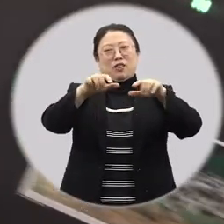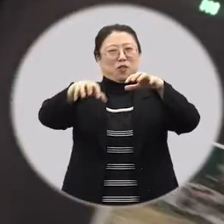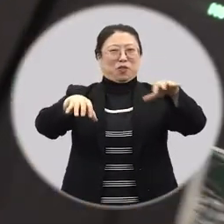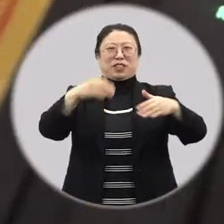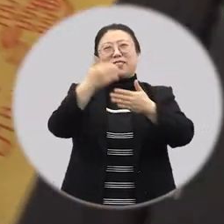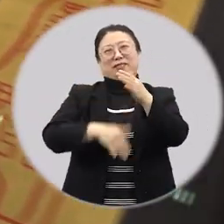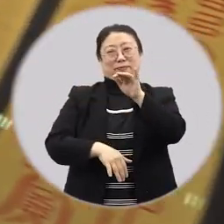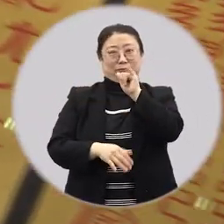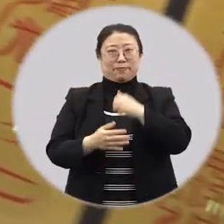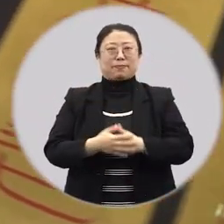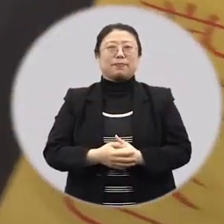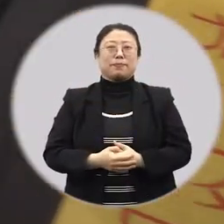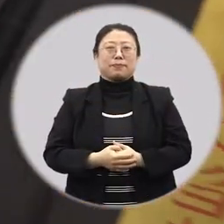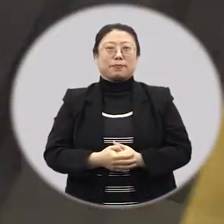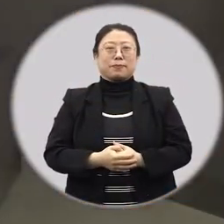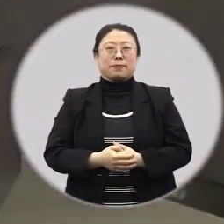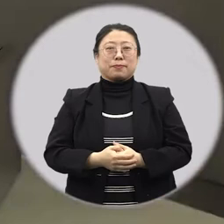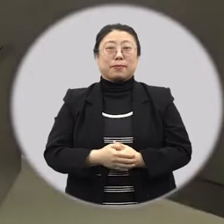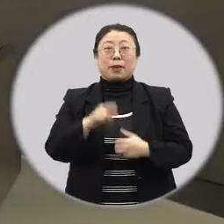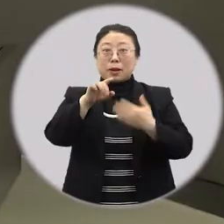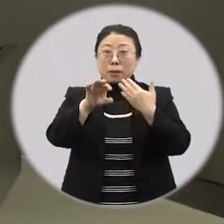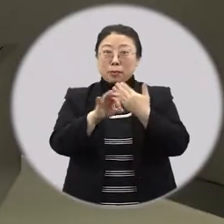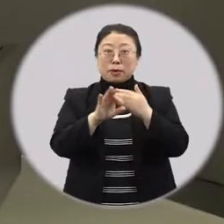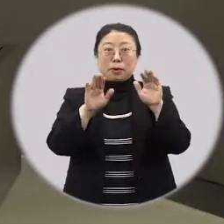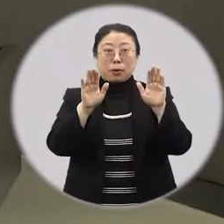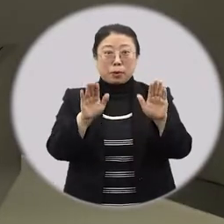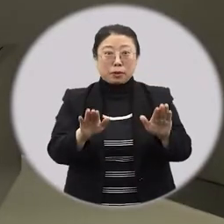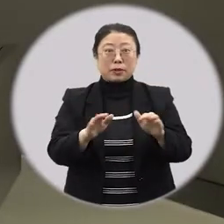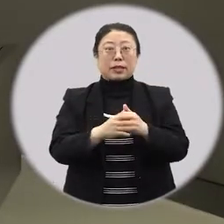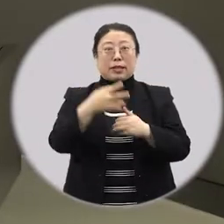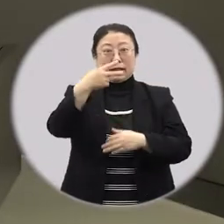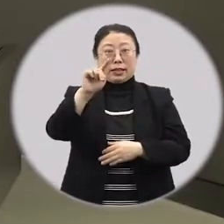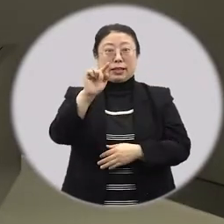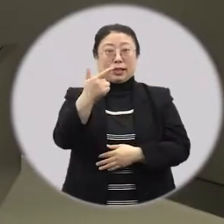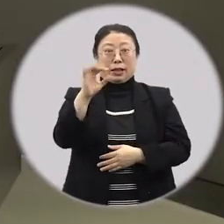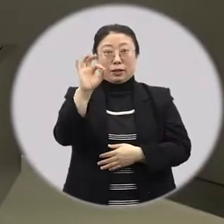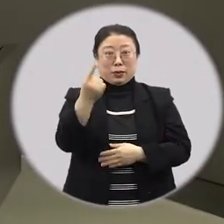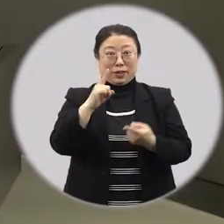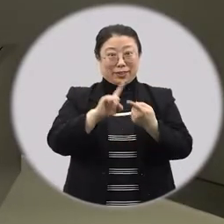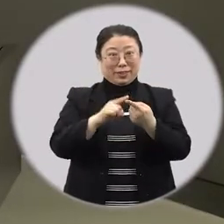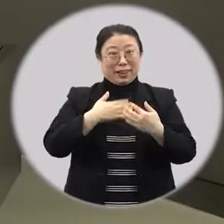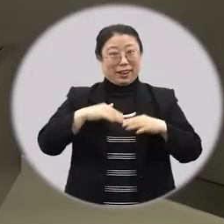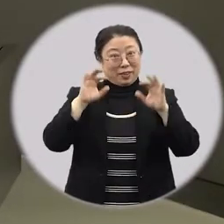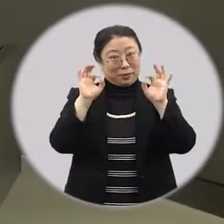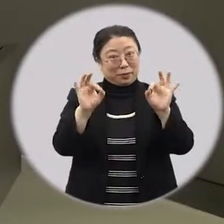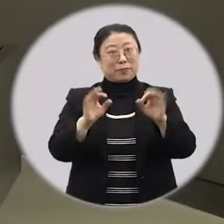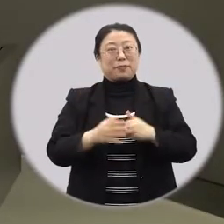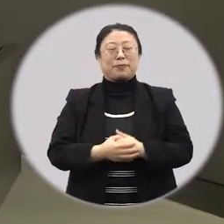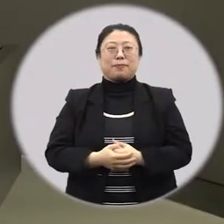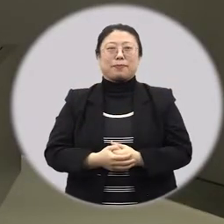곳곳에 아직 남아있어요. 그렇다면 오늘은 단어에 대해서 알아볼까요?